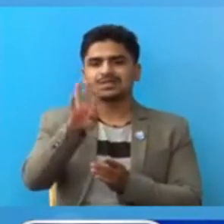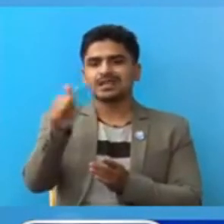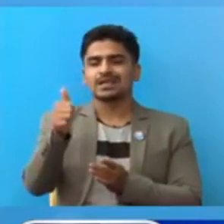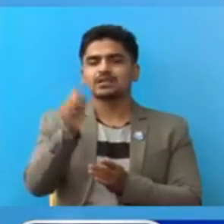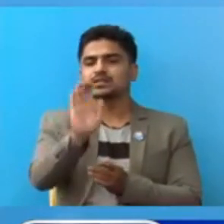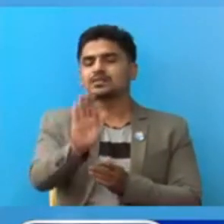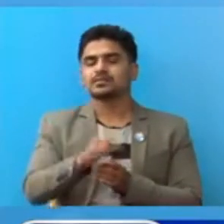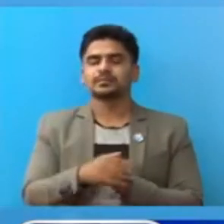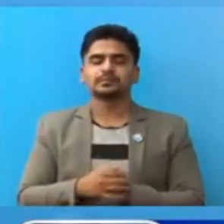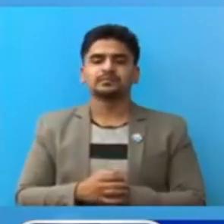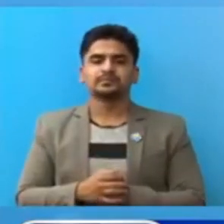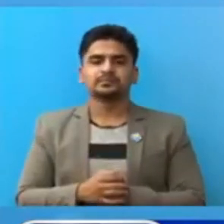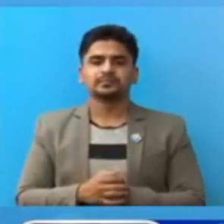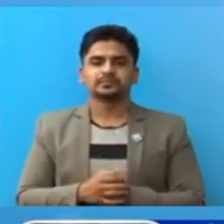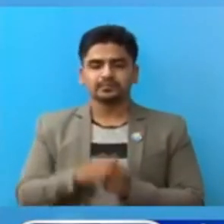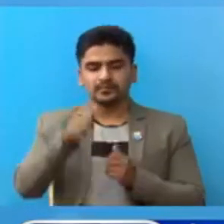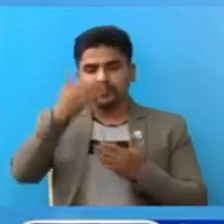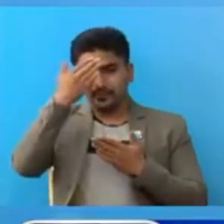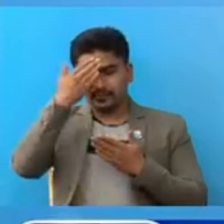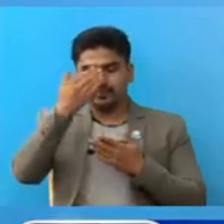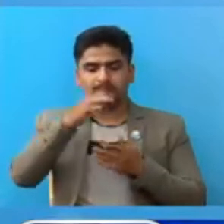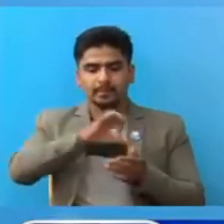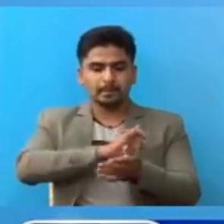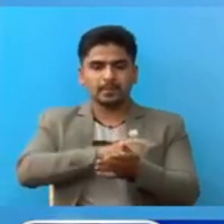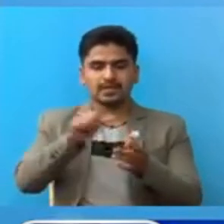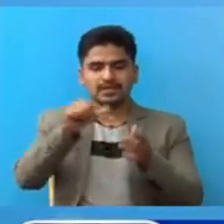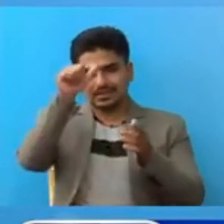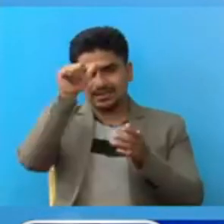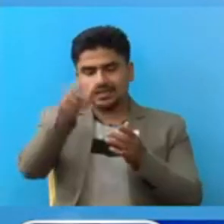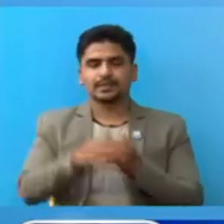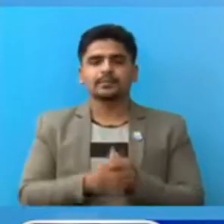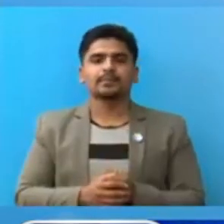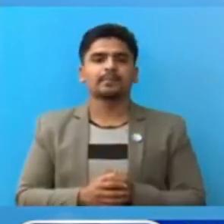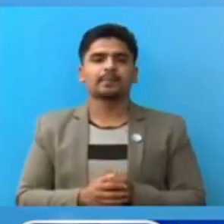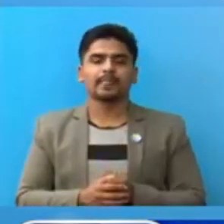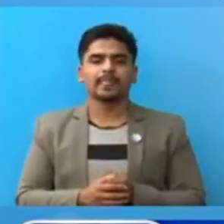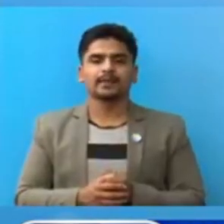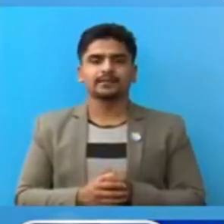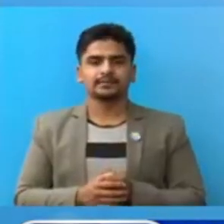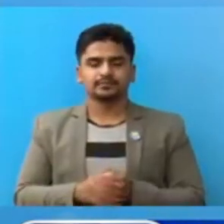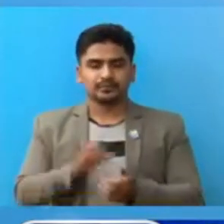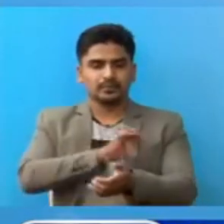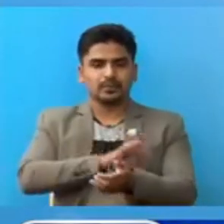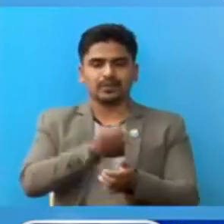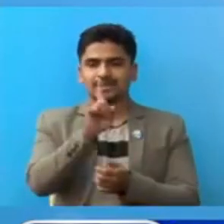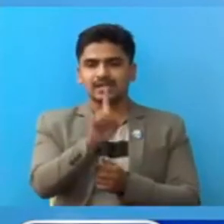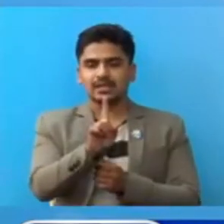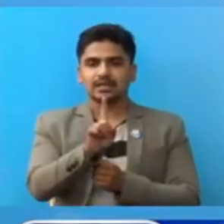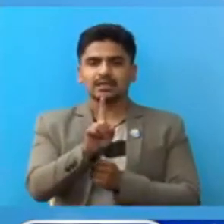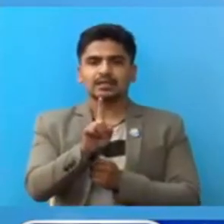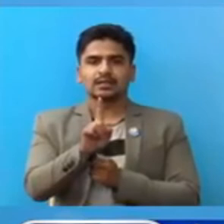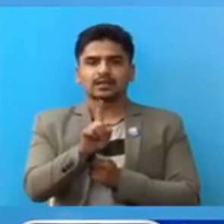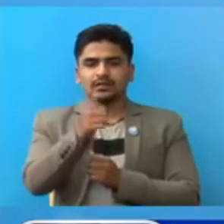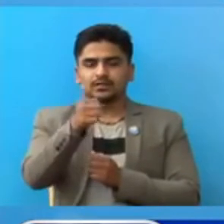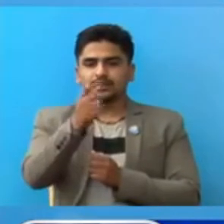अब संक्रमित अर्गो प्राजेशिक बिवराण बनना चाहां छू प्रदेश एक महां